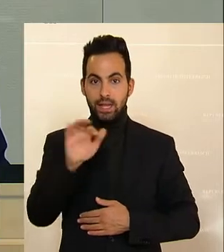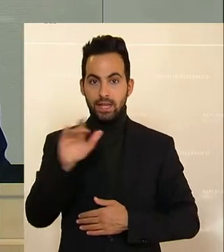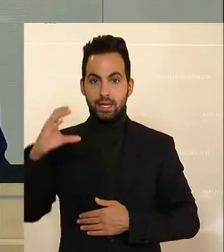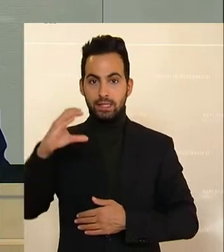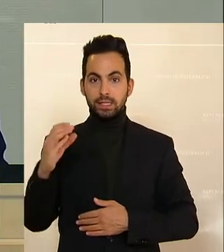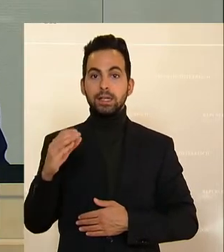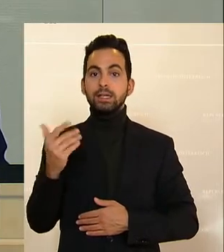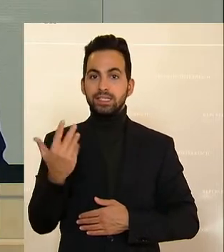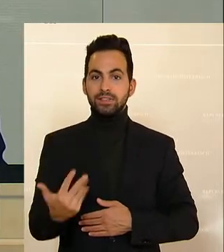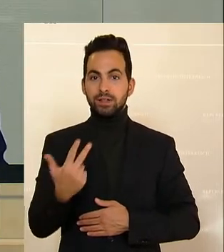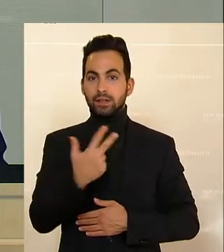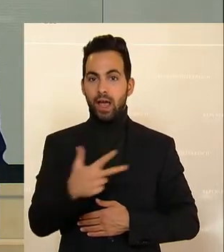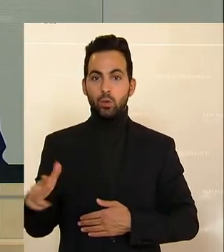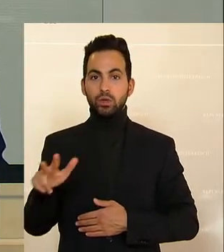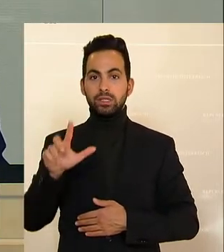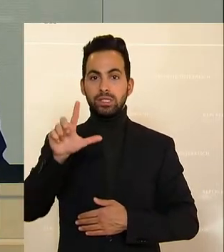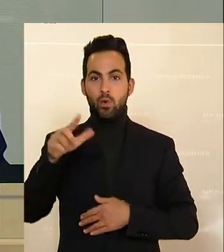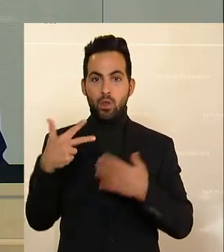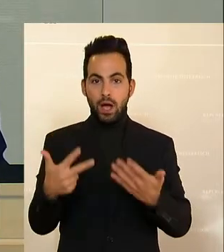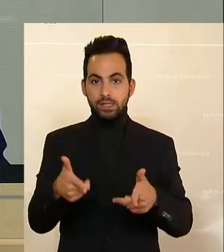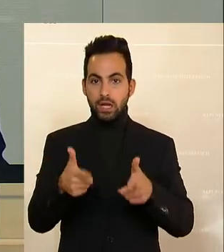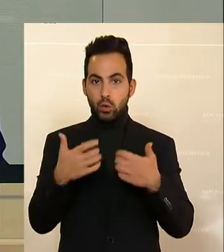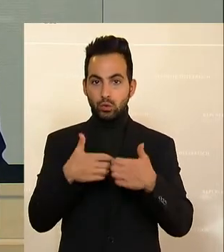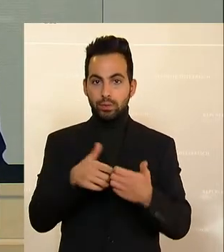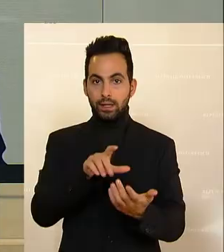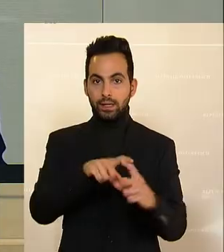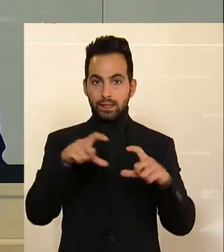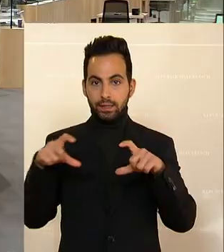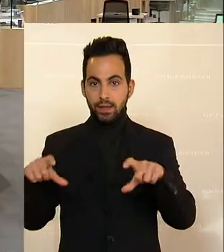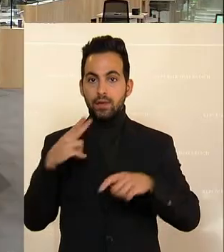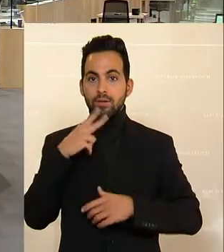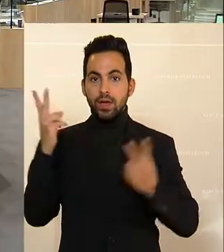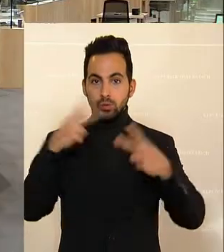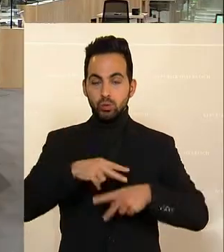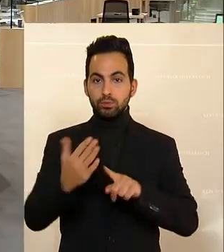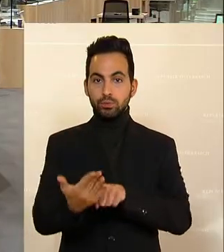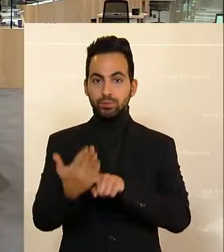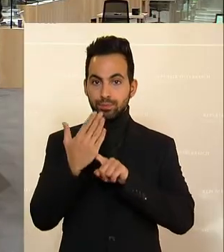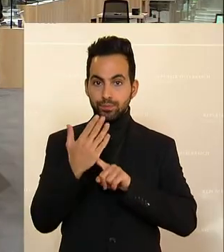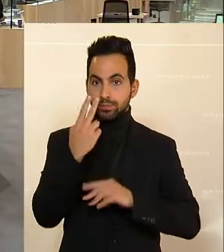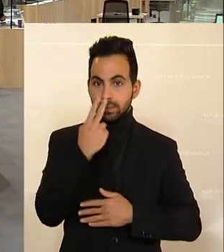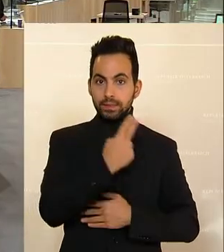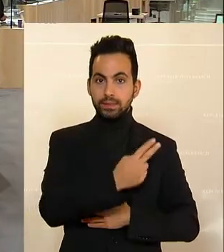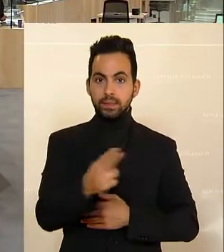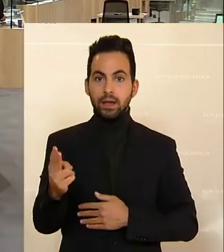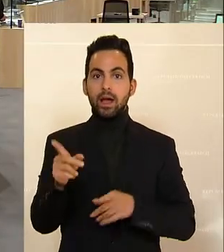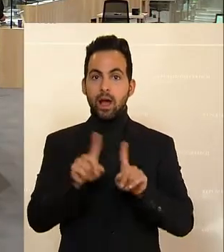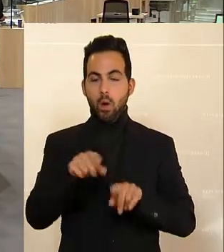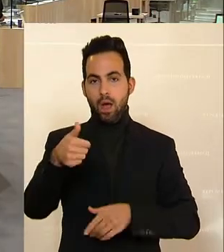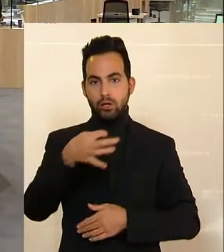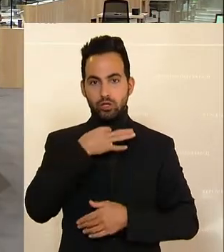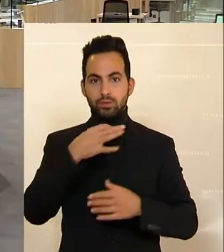382 in der Fassung des Ausschussberichtes. Bitte um Zustimmung. Und das ist auch